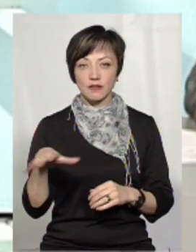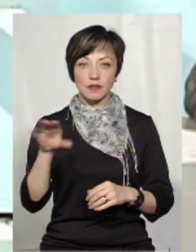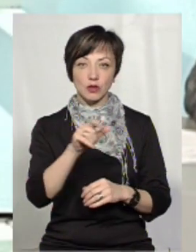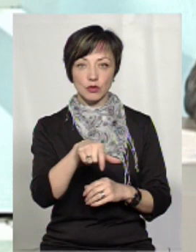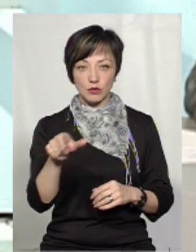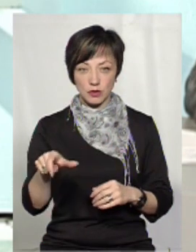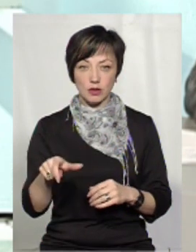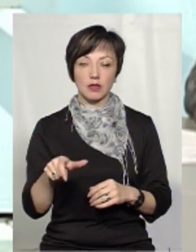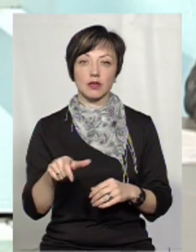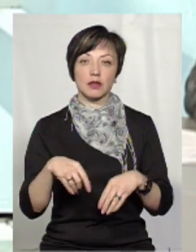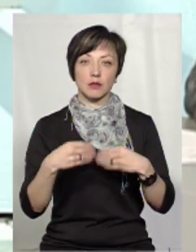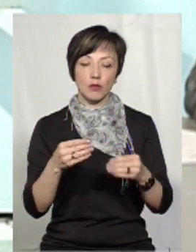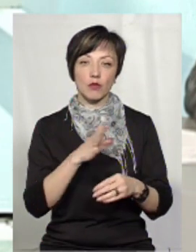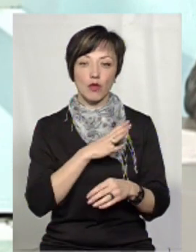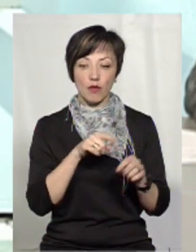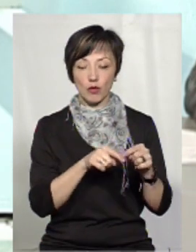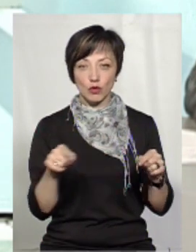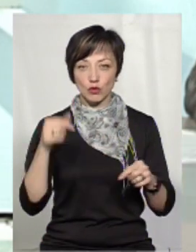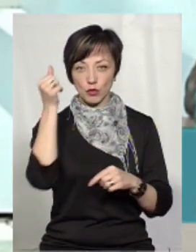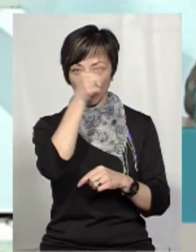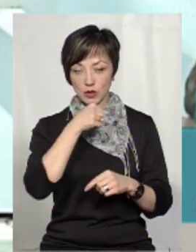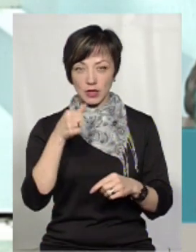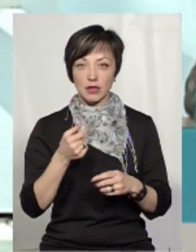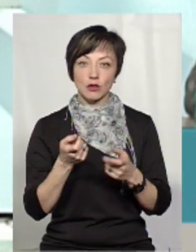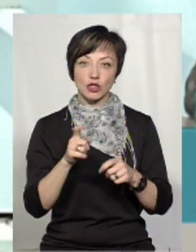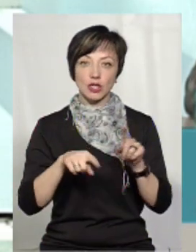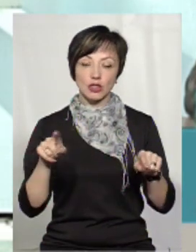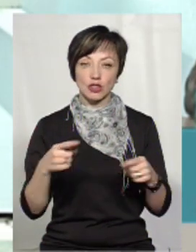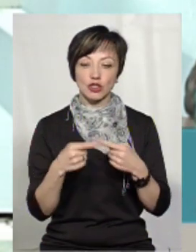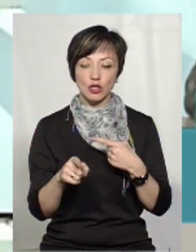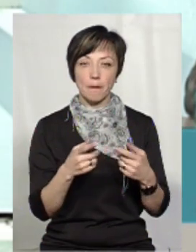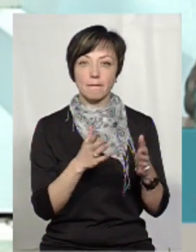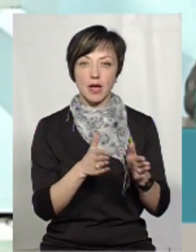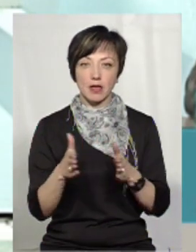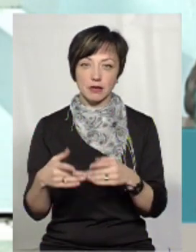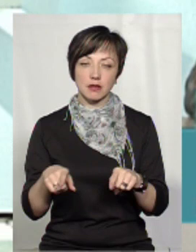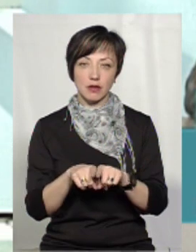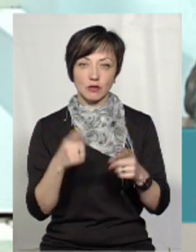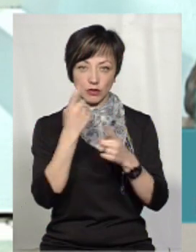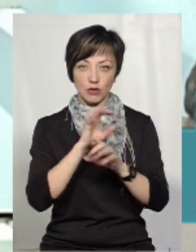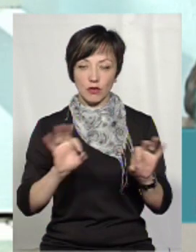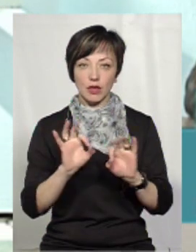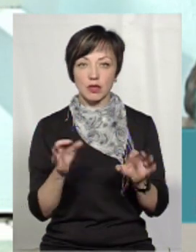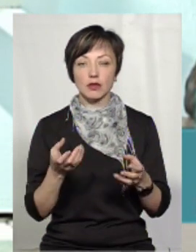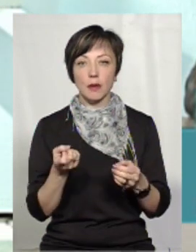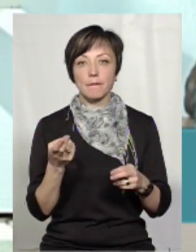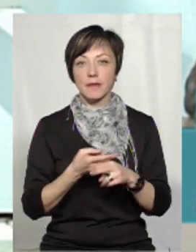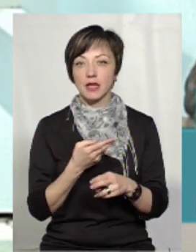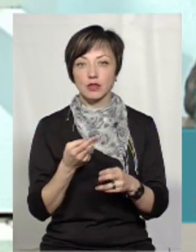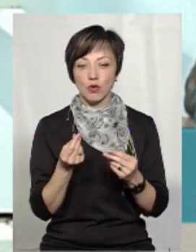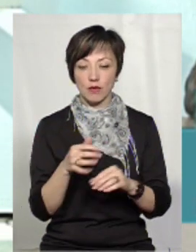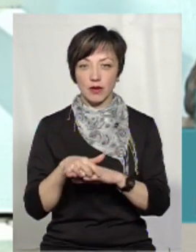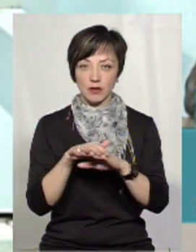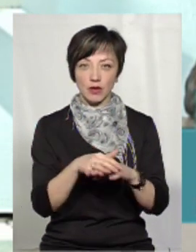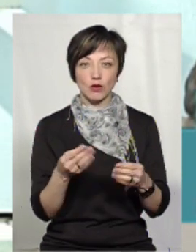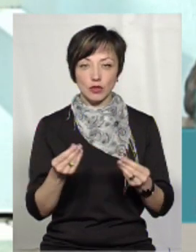субсидіанти, яким вона призначена була в поточному році, там дещо інший механізм, про який ми вже також не раз говорили, там йде безготівкове